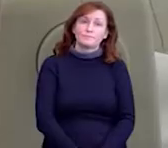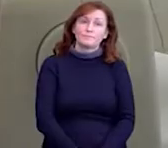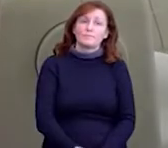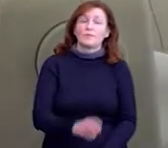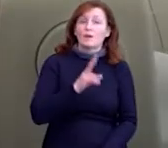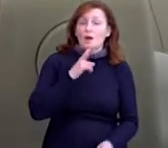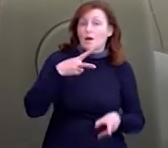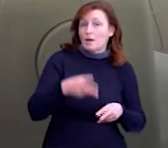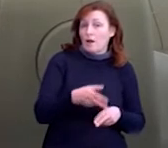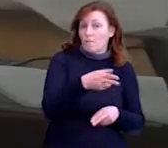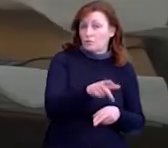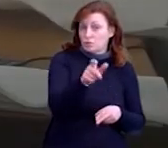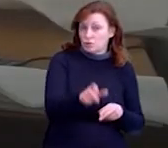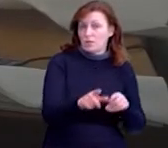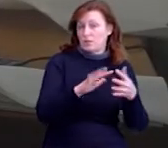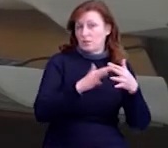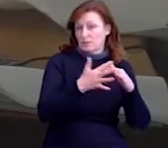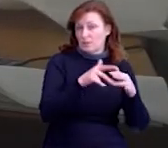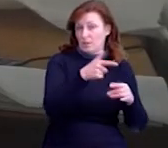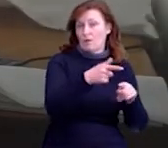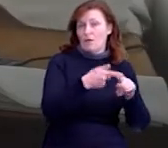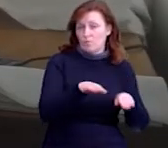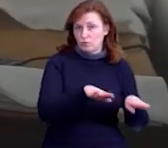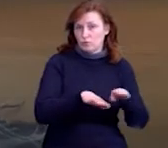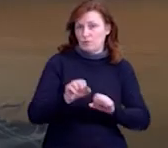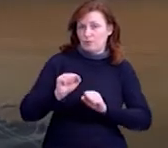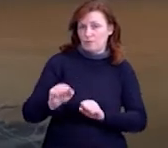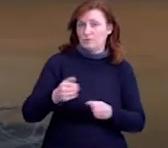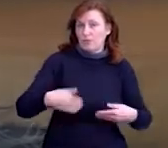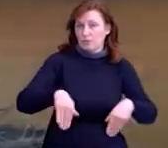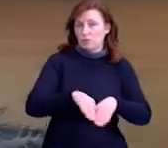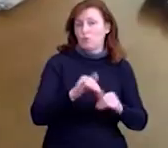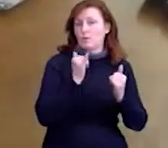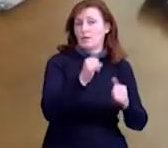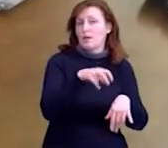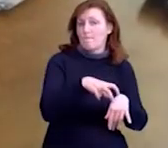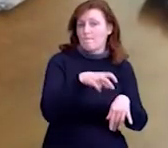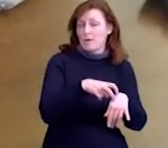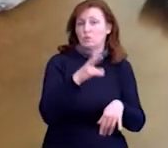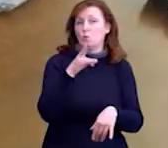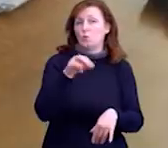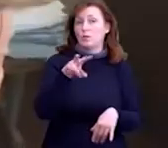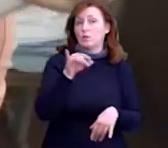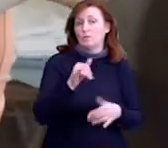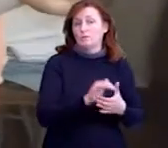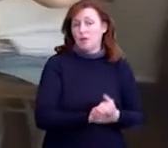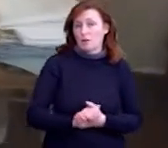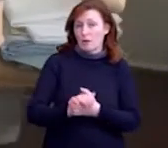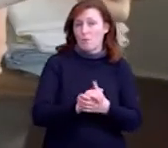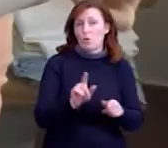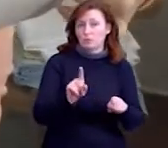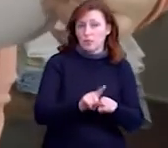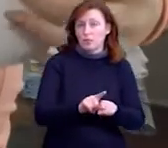Кравчиня Юлія Свириденко із села Дроздівка шия захисні костюми та халати для медиків Куликівської громади. Ось такі